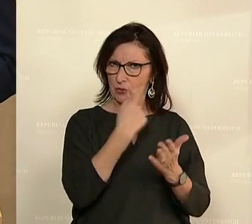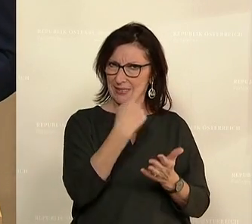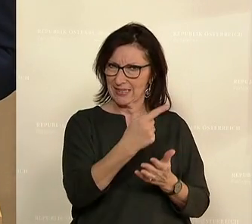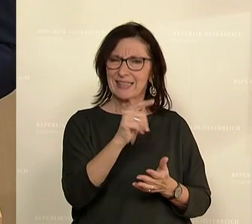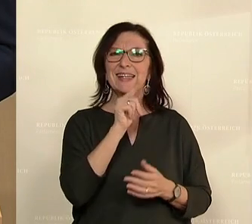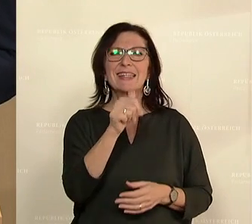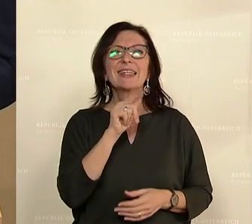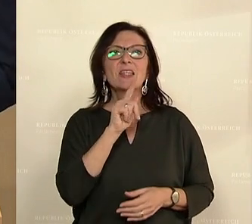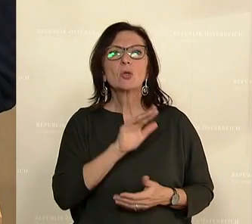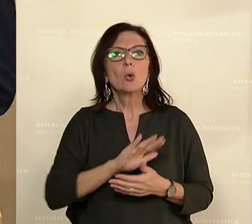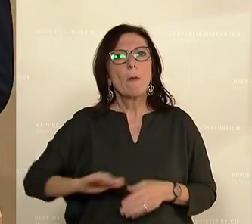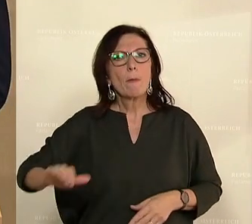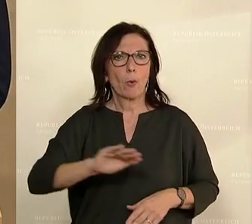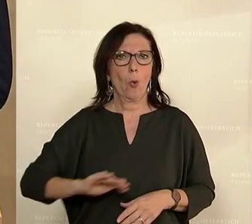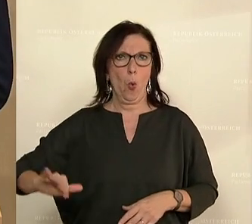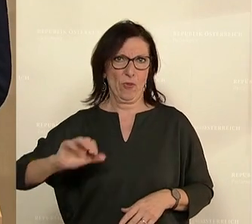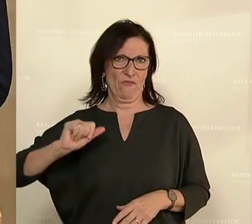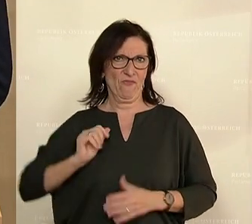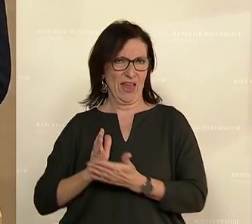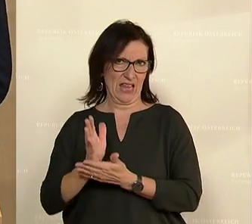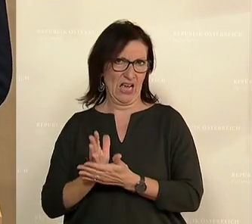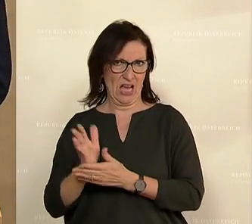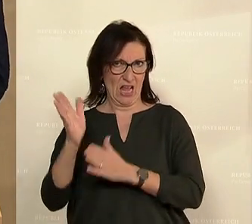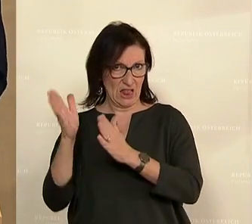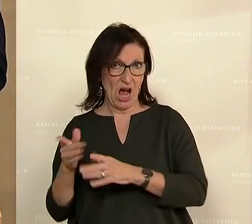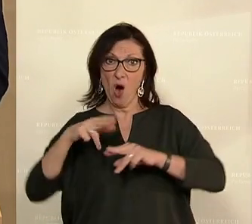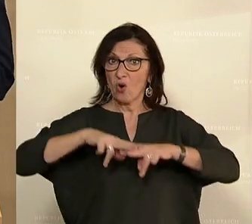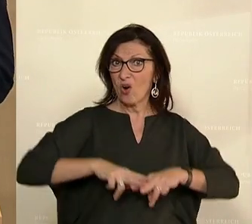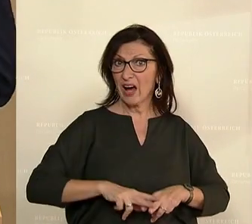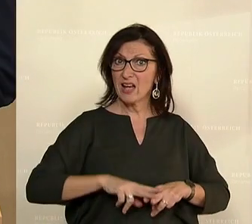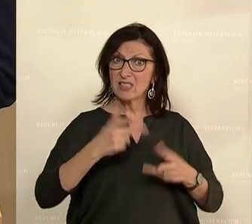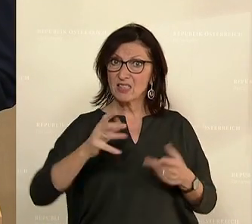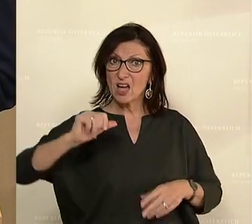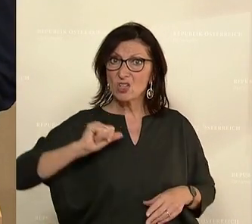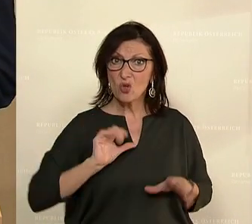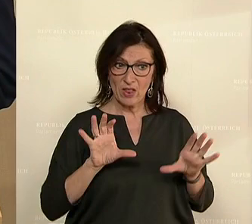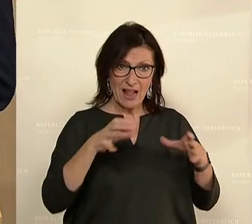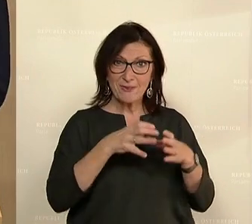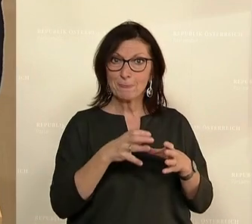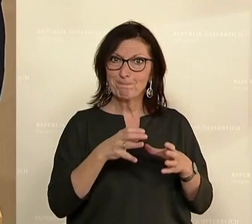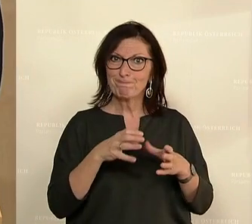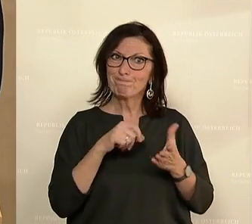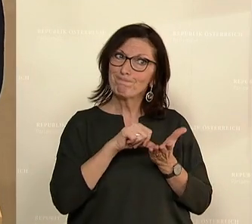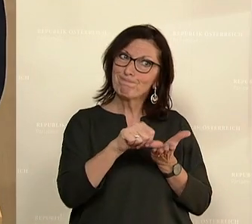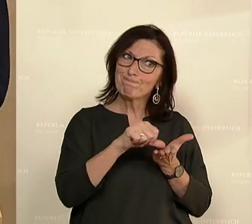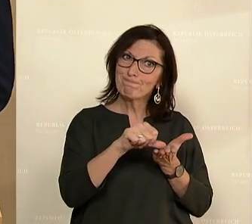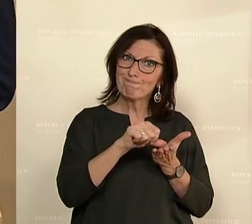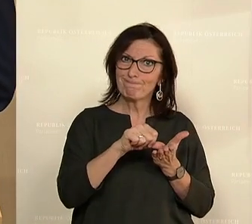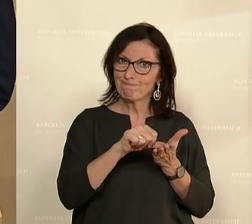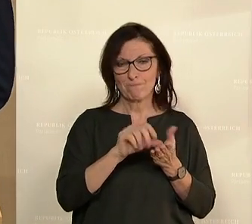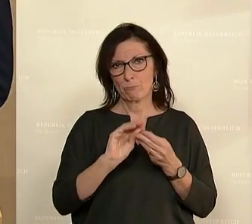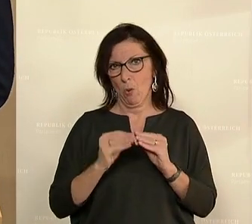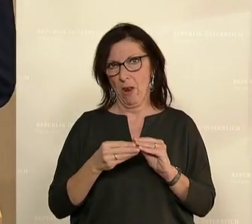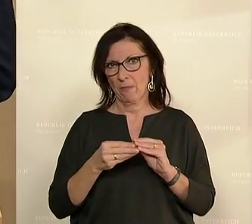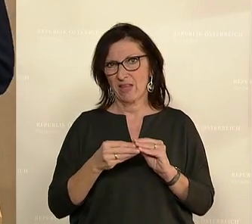bei den Grundwehrdienern, sondern auch beim restlichen Kader ein Problem mit dem Entgelt. Wir brauchen auch dort Gehaltserhöhungen